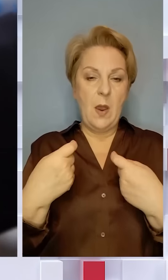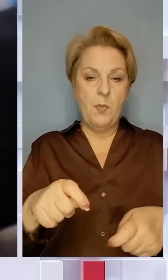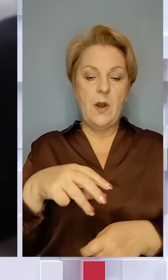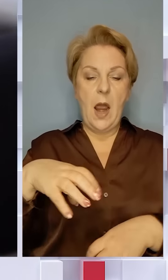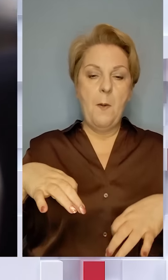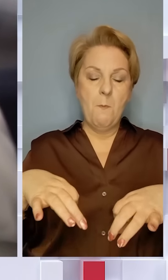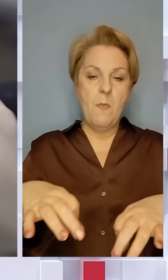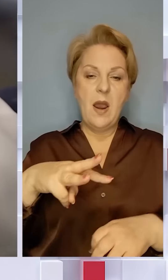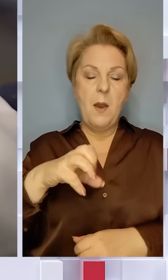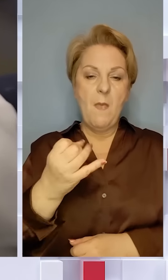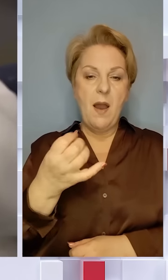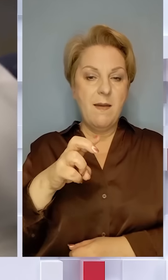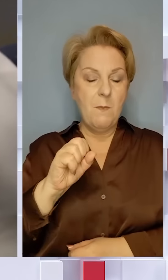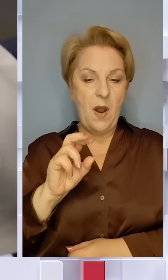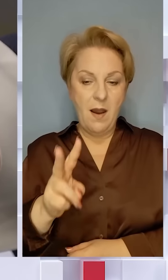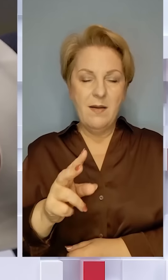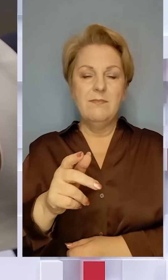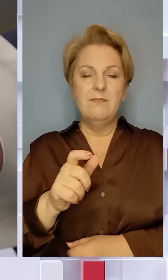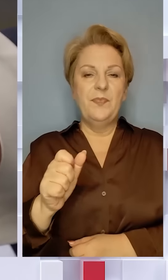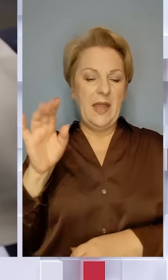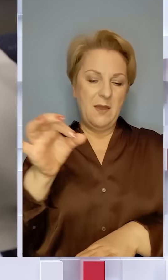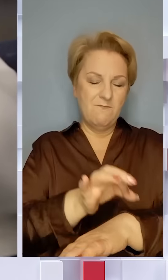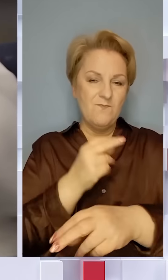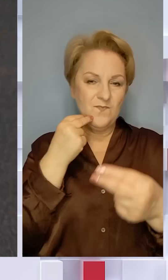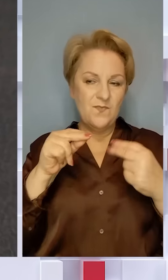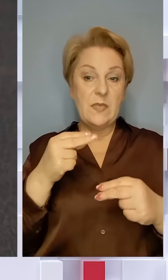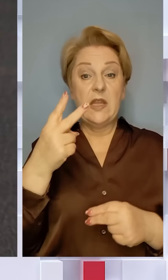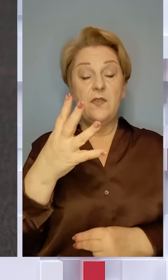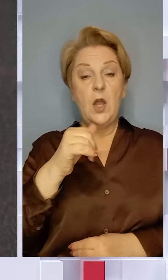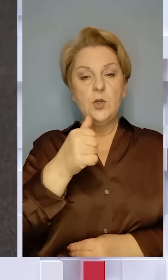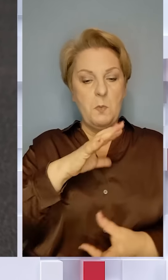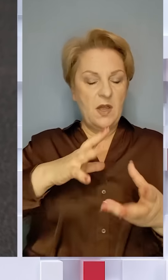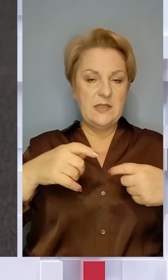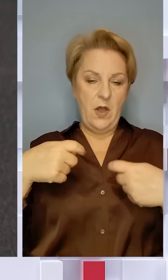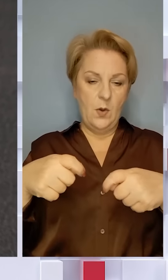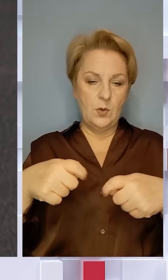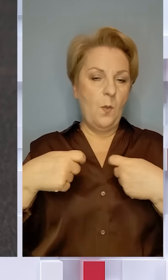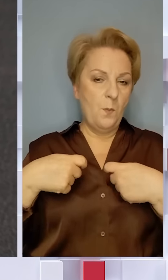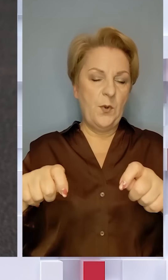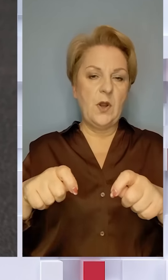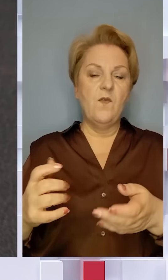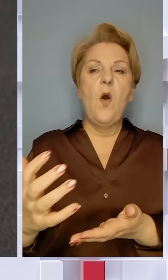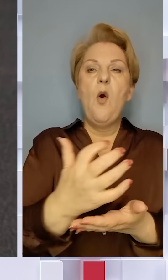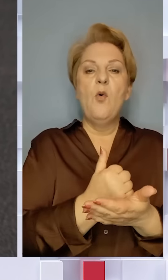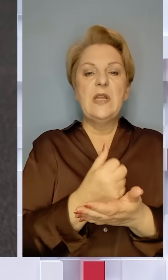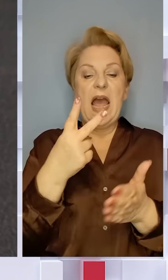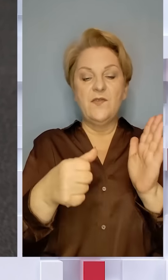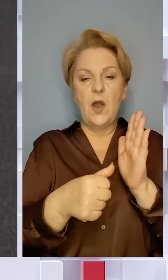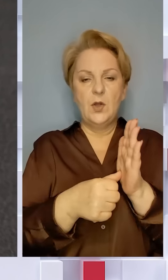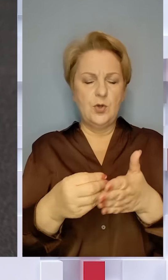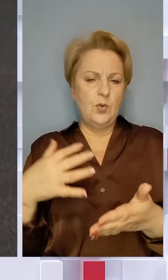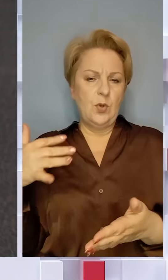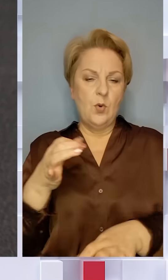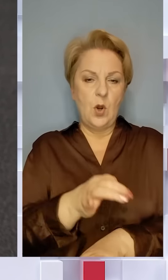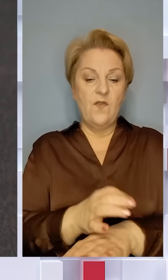«Майбах» та колекційні годинники Медведчука у квітні 2024 року. Загалом на торгах продали колекцію з 20 коштовних годинників на